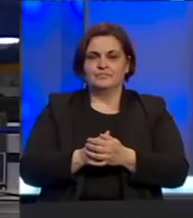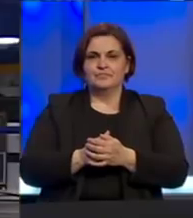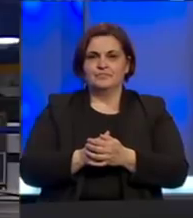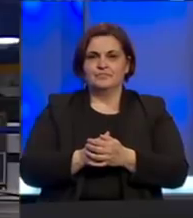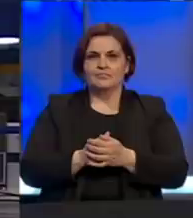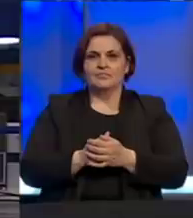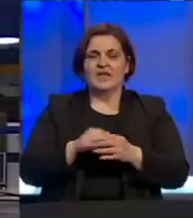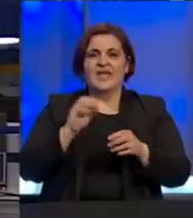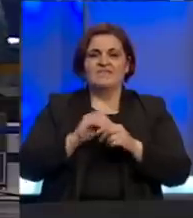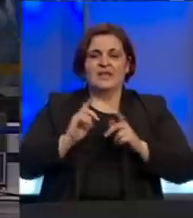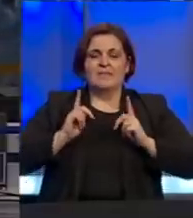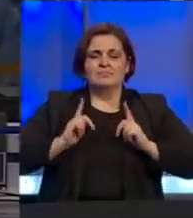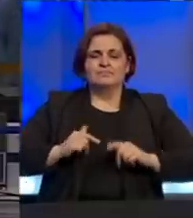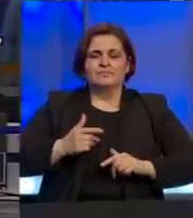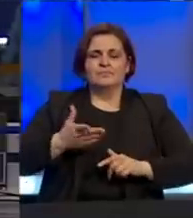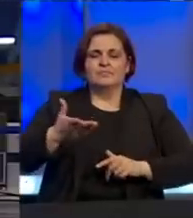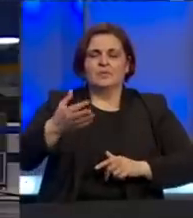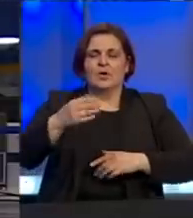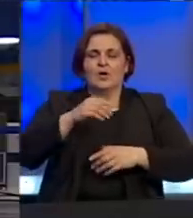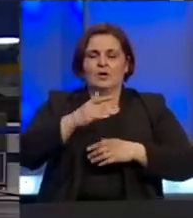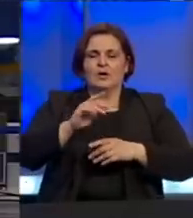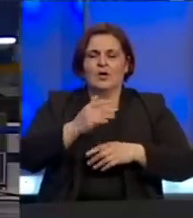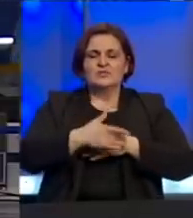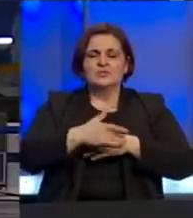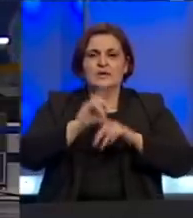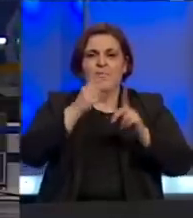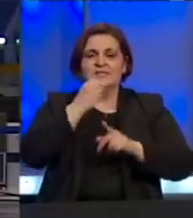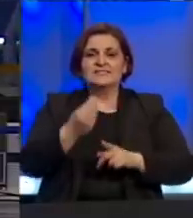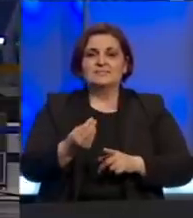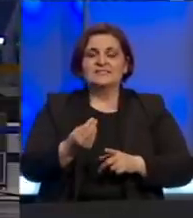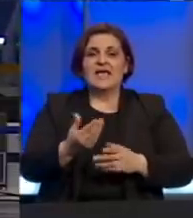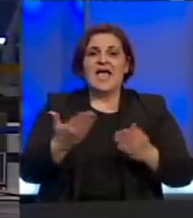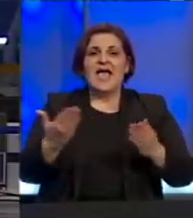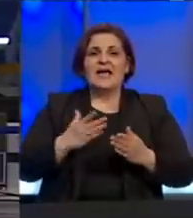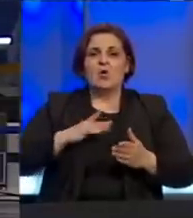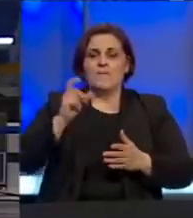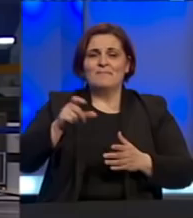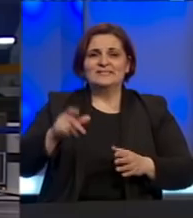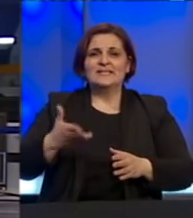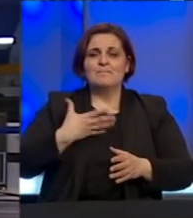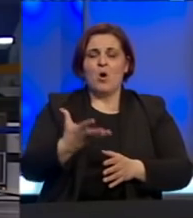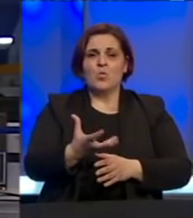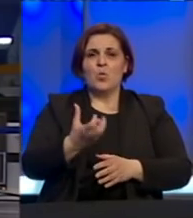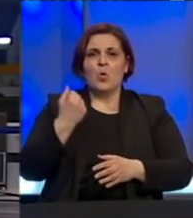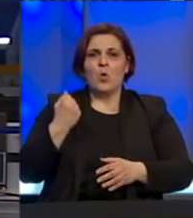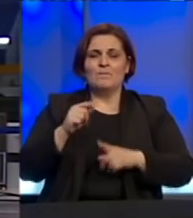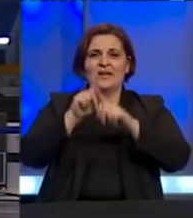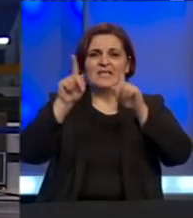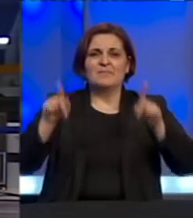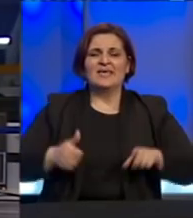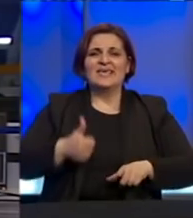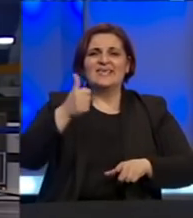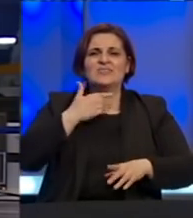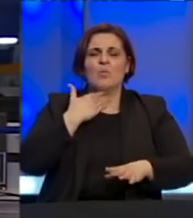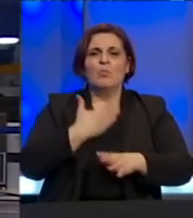Fond za mirovinsko i invalidsko osiguranje Republike Srpske priopćilo je kako u mirovljenici mogu preuzeti obrazac jednokratne